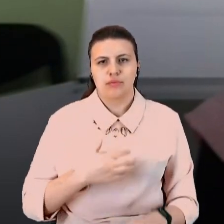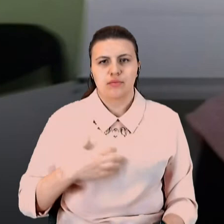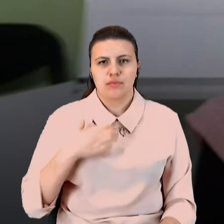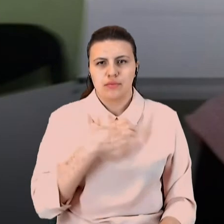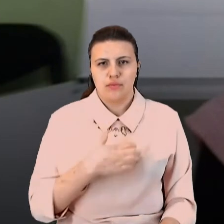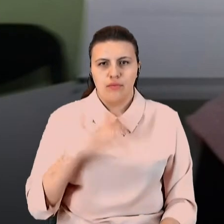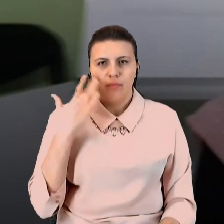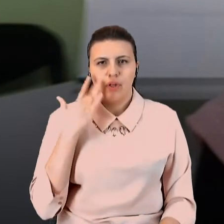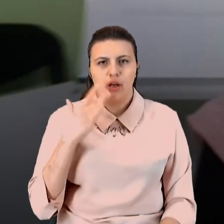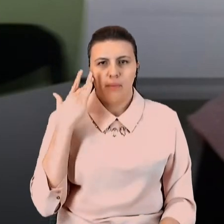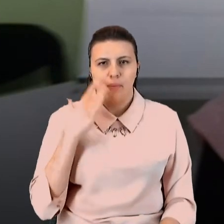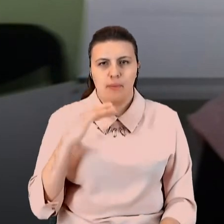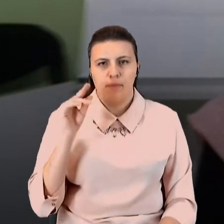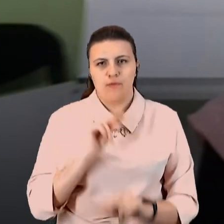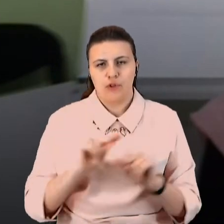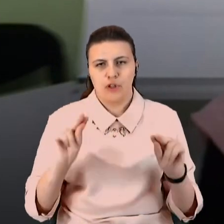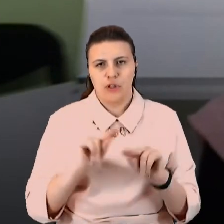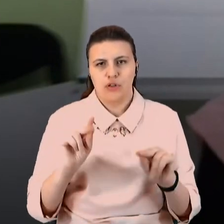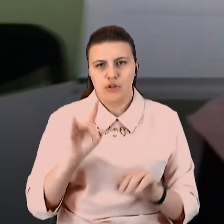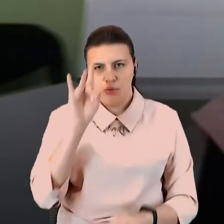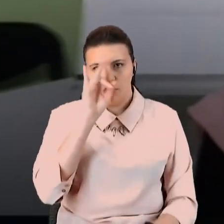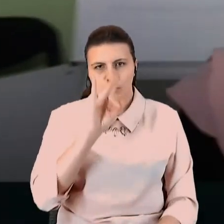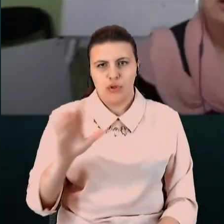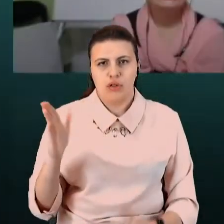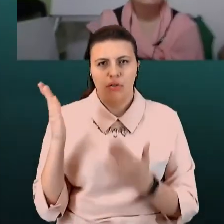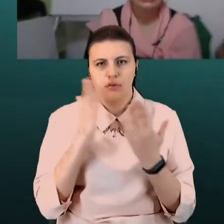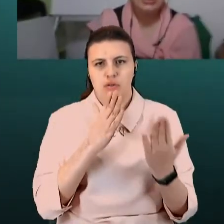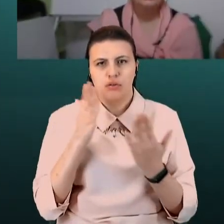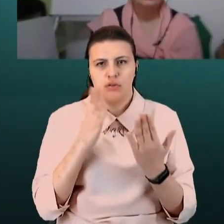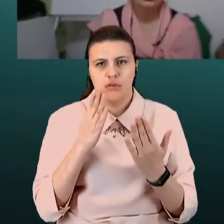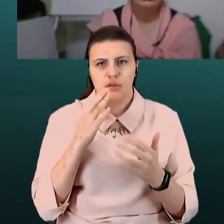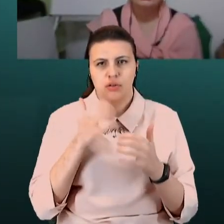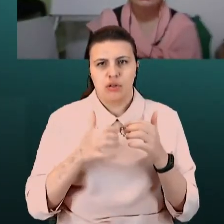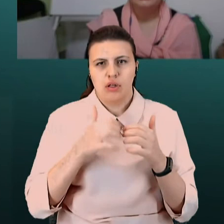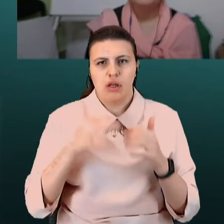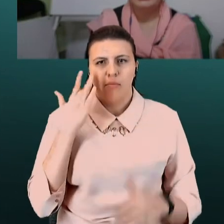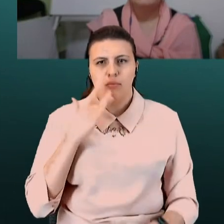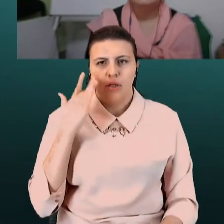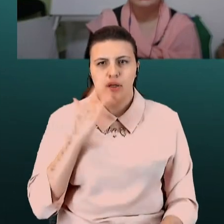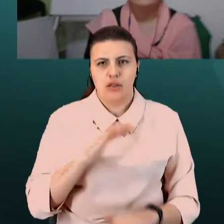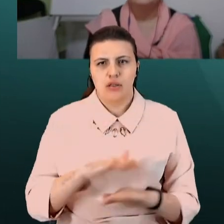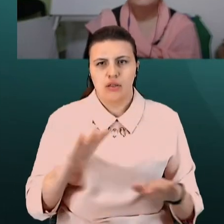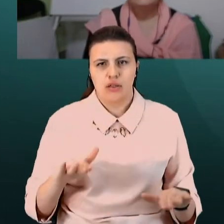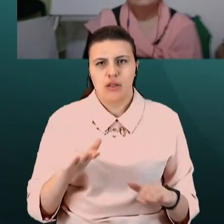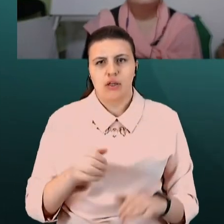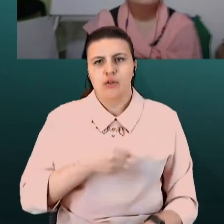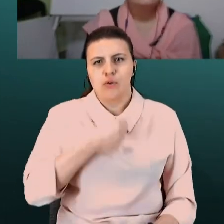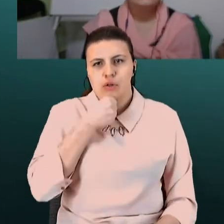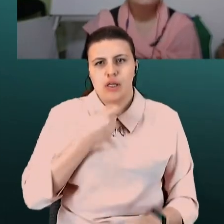Американський вчитель, який популяризує читання серед американських дітей і дорослих, а це проблема для,